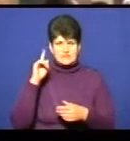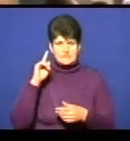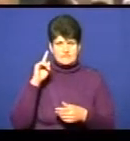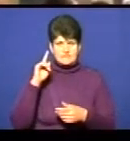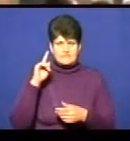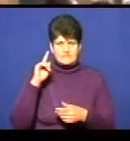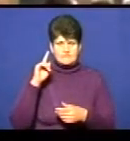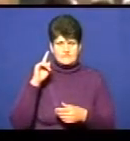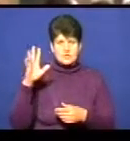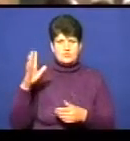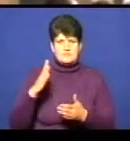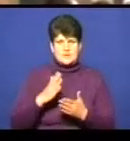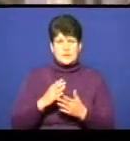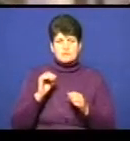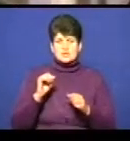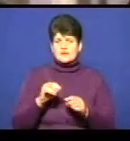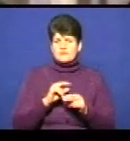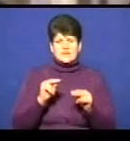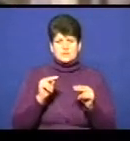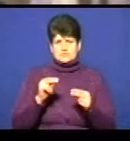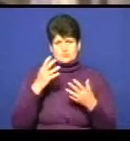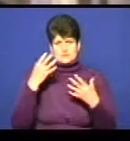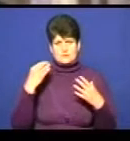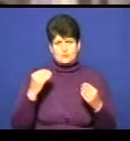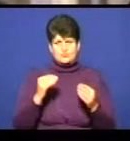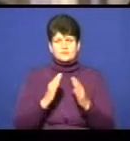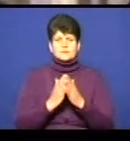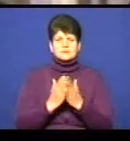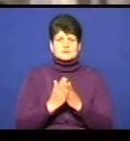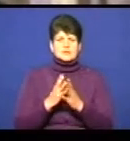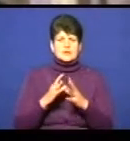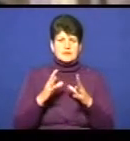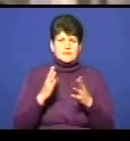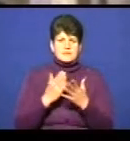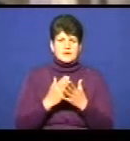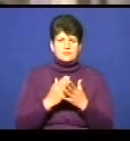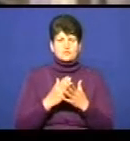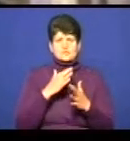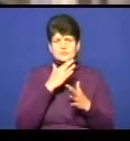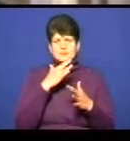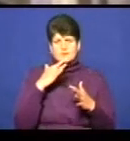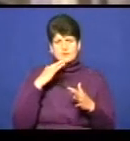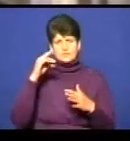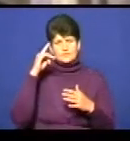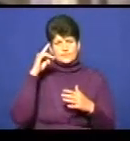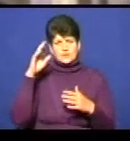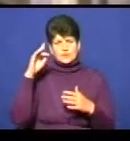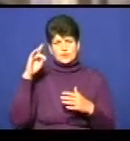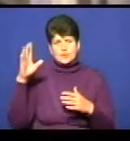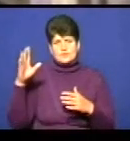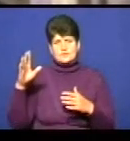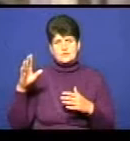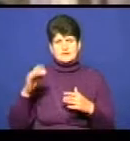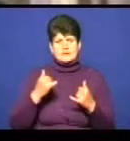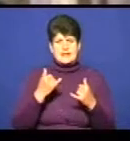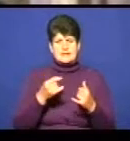можливо, несправедливо забуті. Артбуки охоплюють цілий пласт таких відомих, знакових